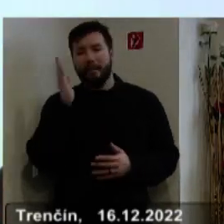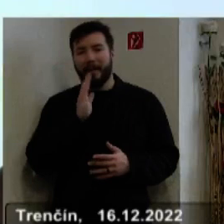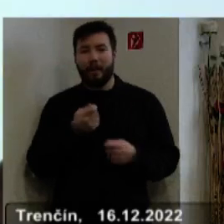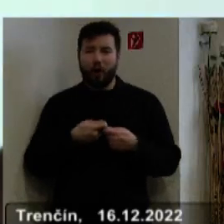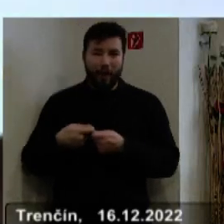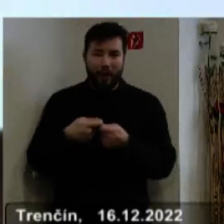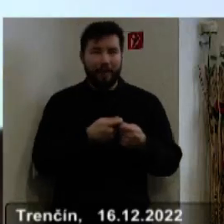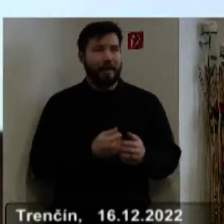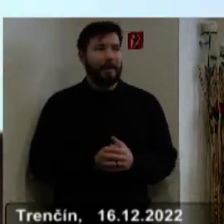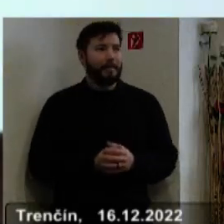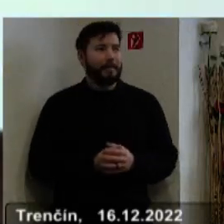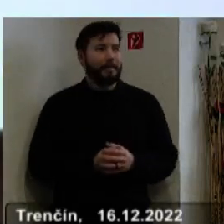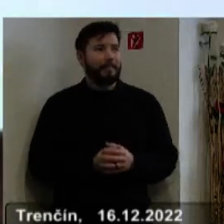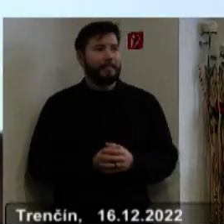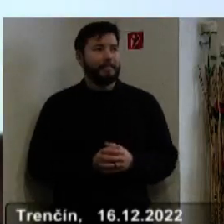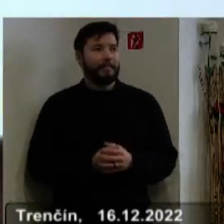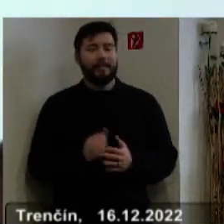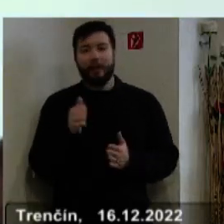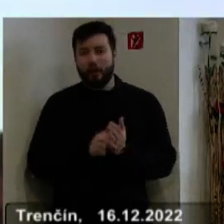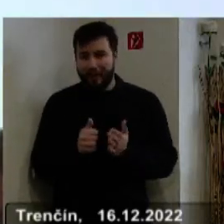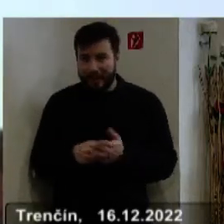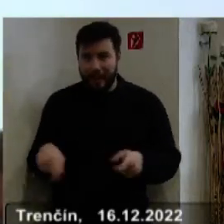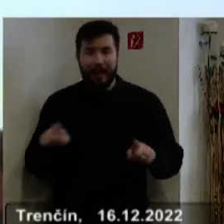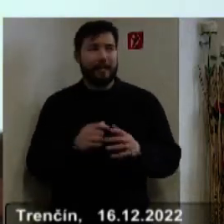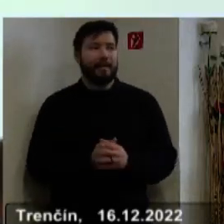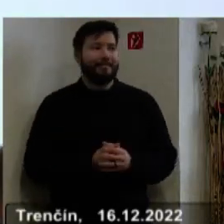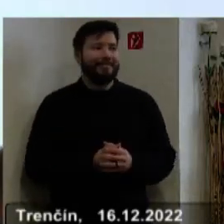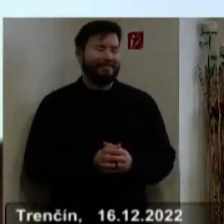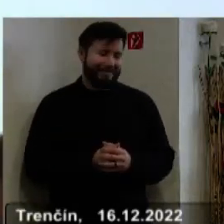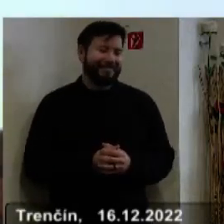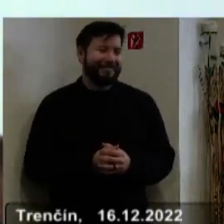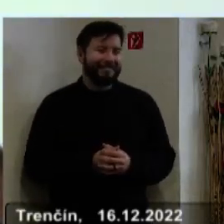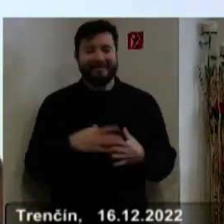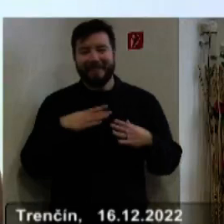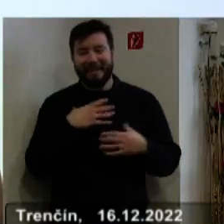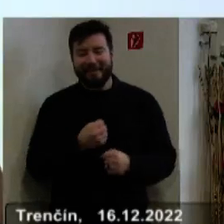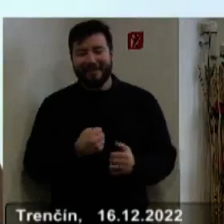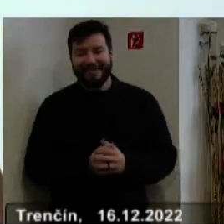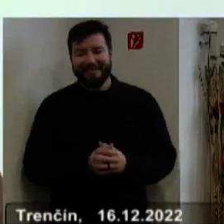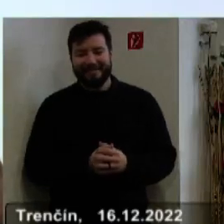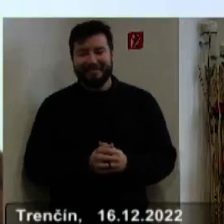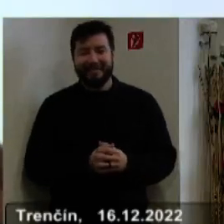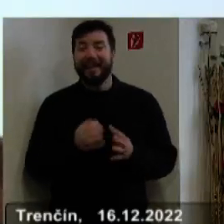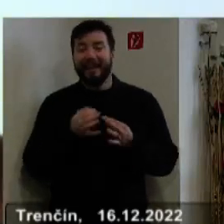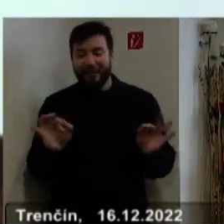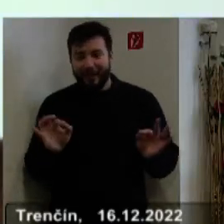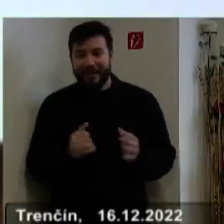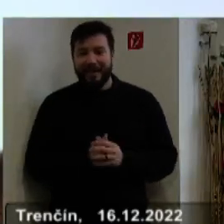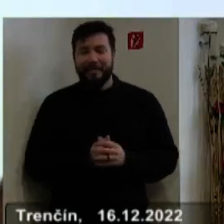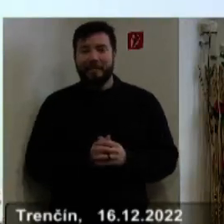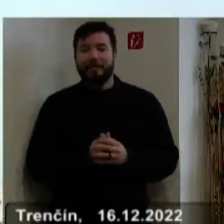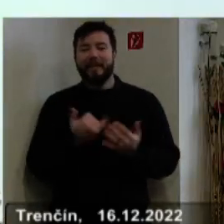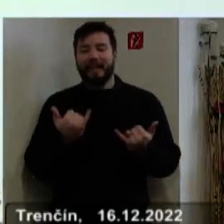kolegovia, novinárska obec, pani tlmočníci, dovolte, aby som